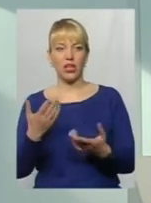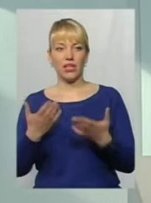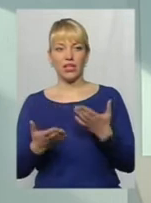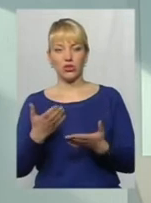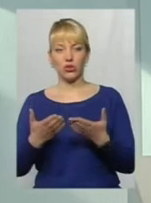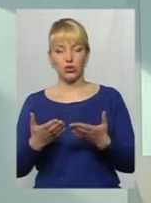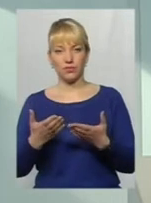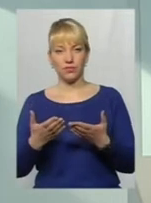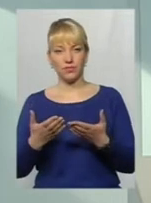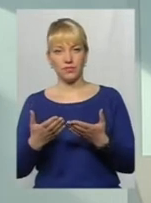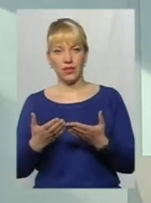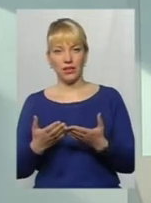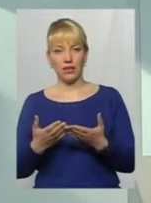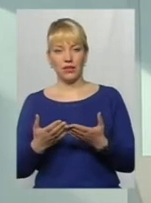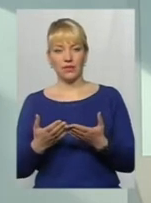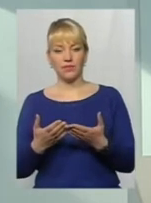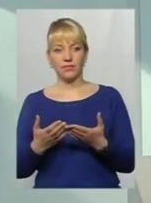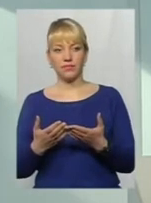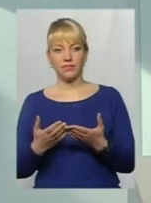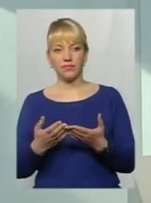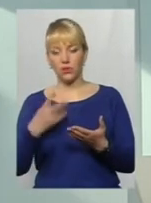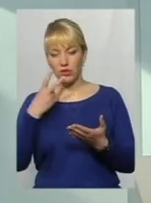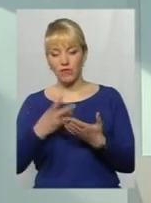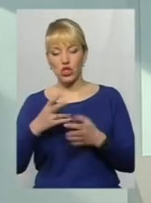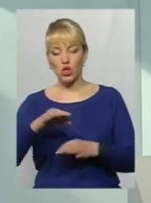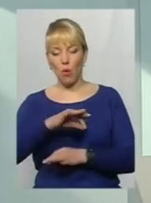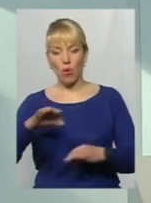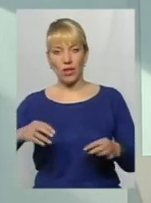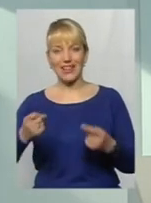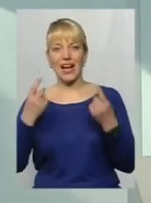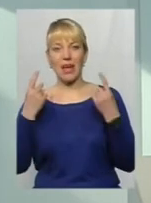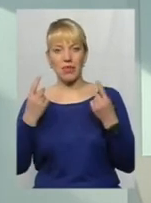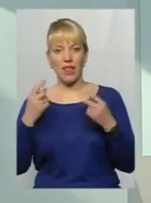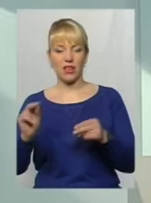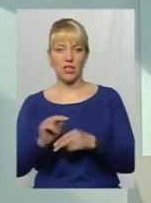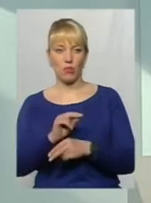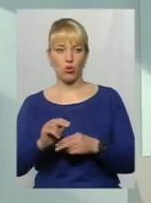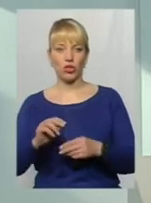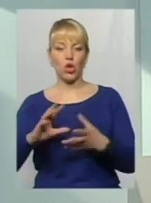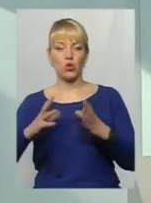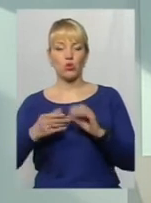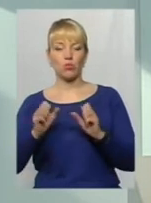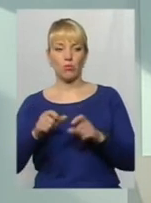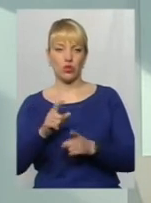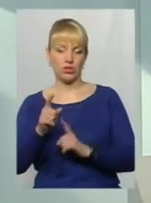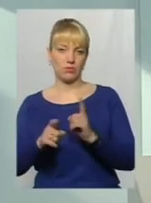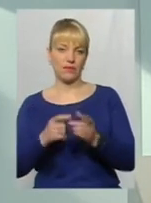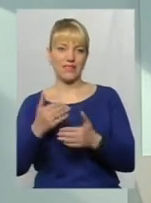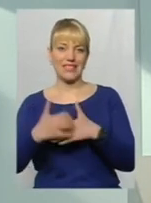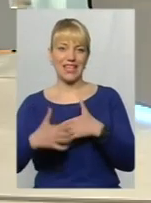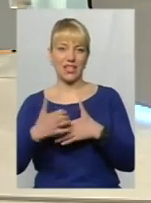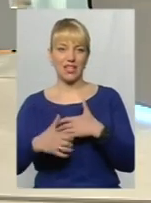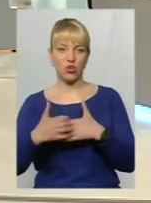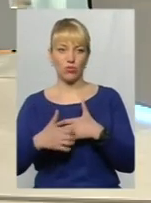виходячи з проєкту на капітальний ремонт, сума може змінюватися. Ну, в середньому десь,